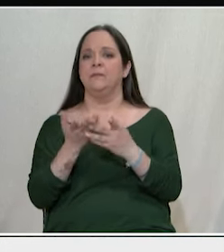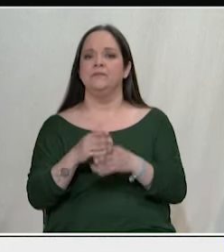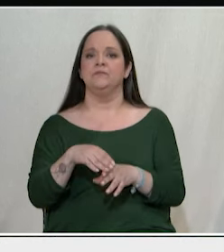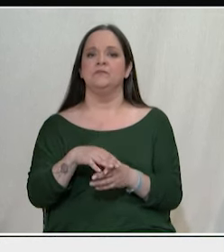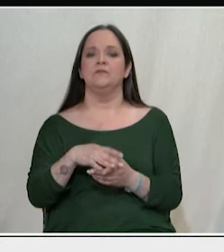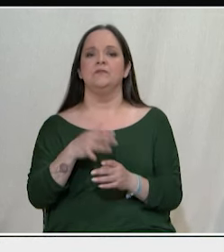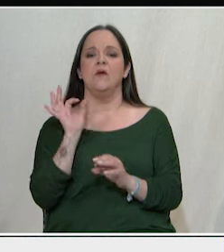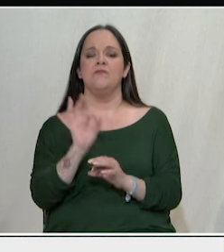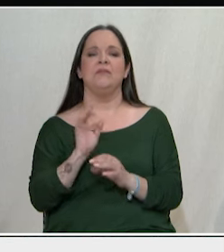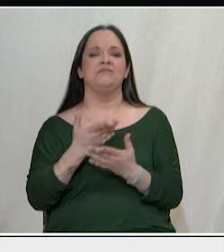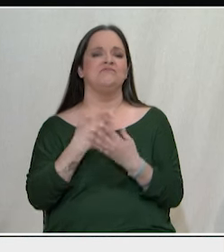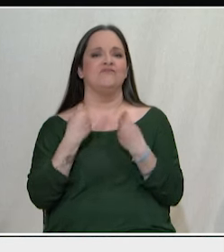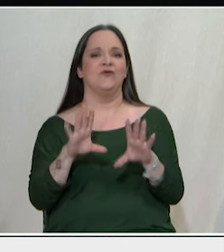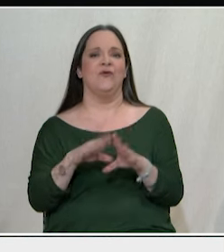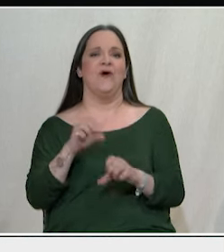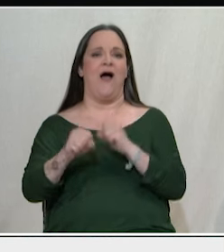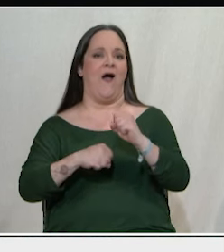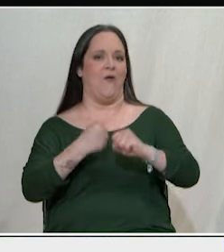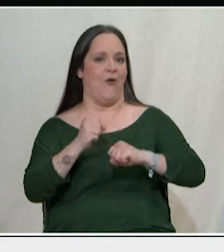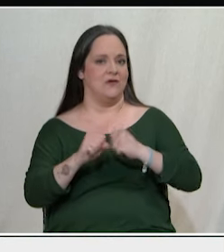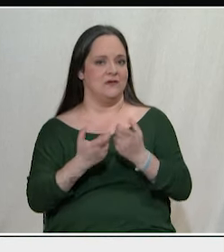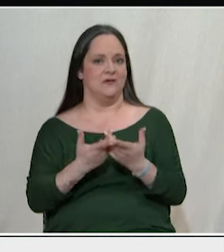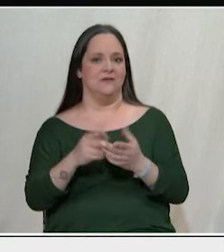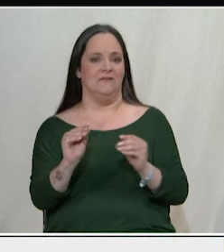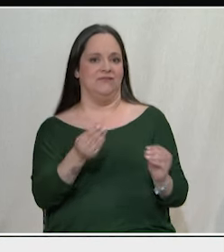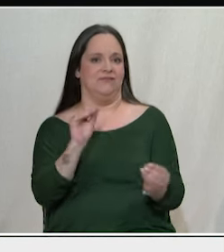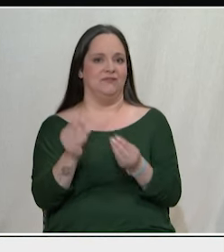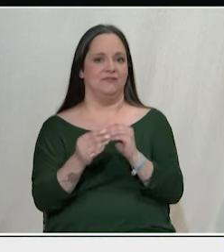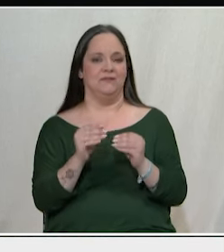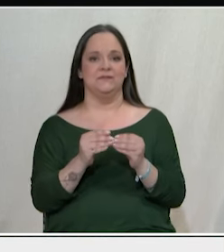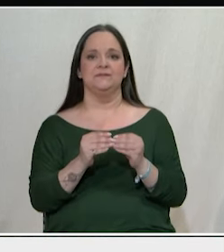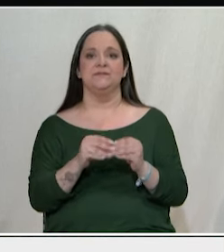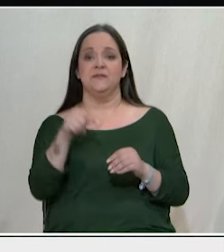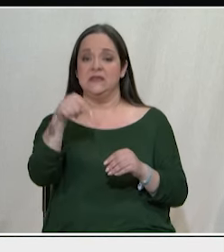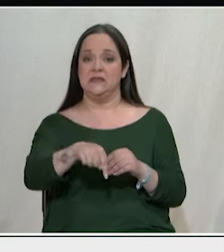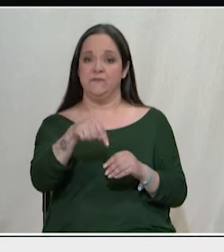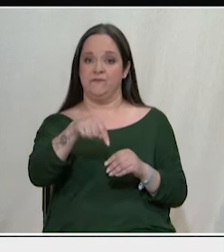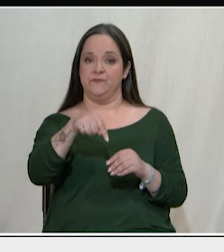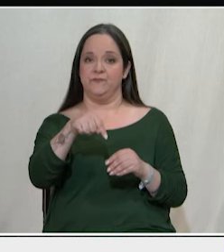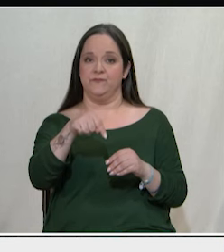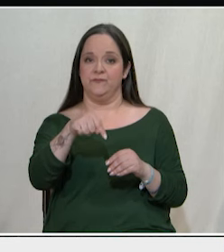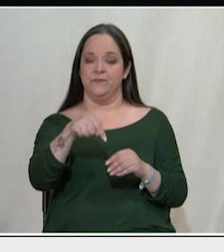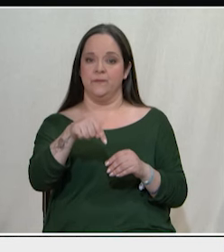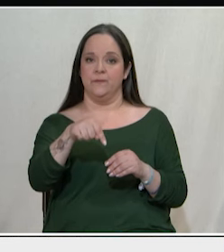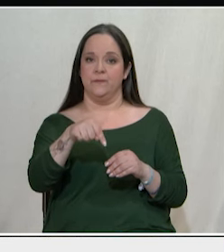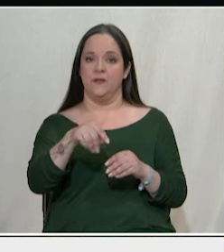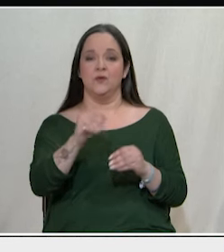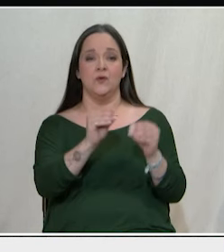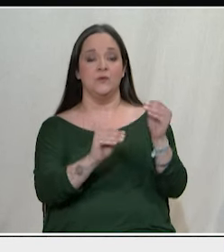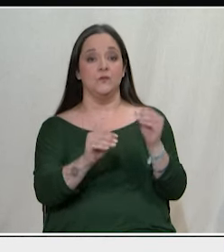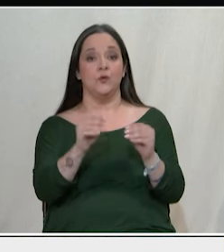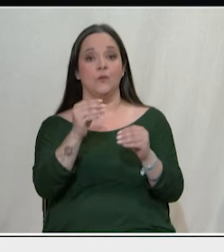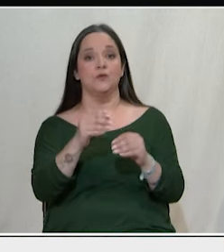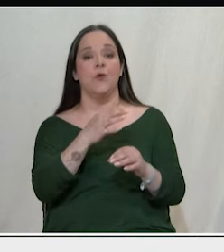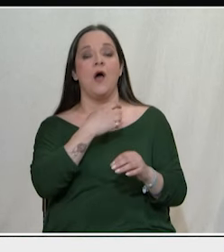και τα οράματα γενιών και γενιών εργαζομένων και αγωνιστών είναι σήμερα το πιο αναγκαίο και